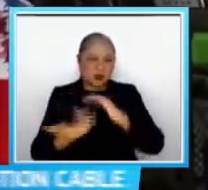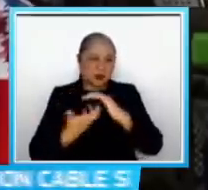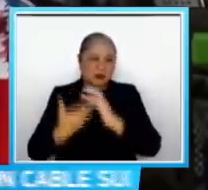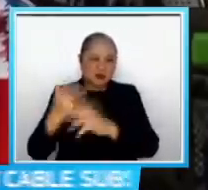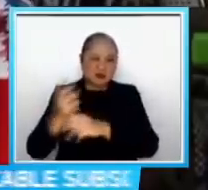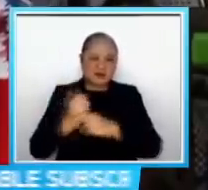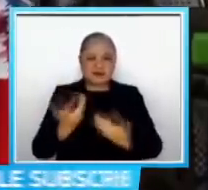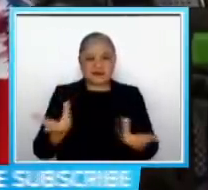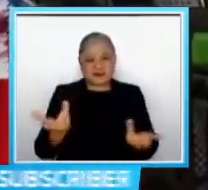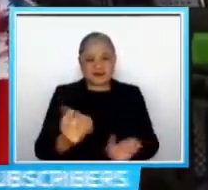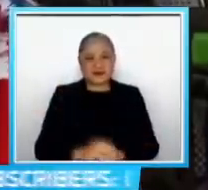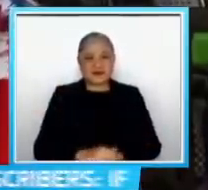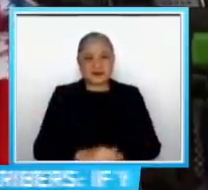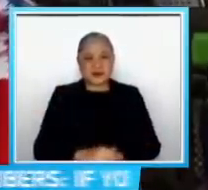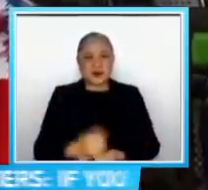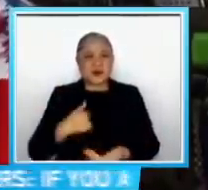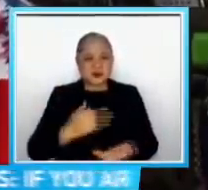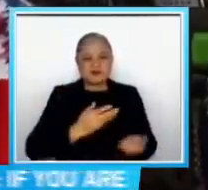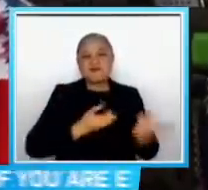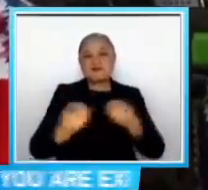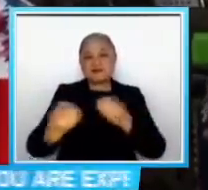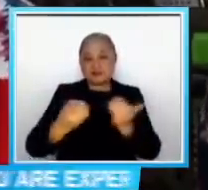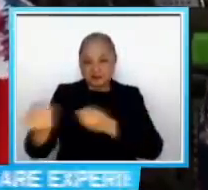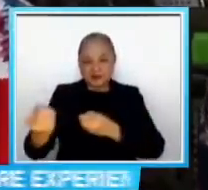Nire-deliver na lang para magkaroon lang ng ano